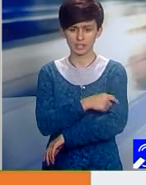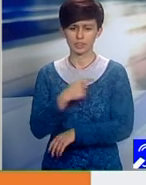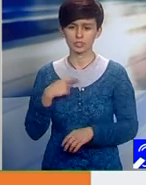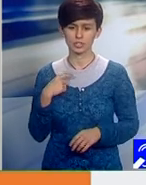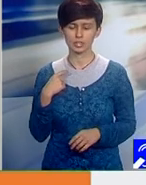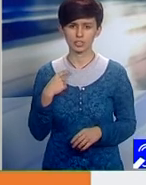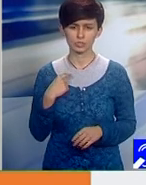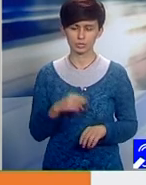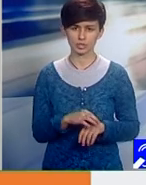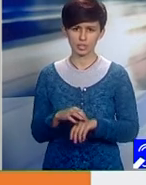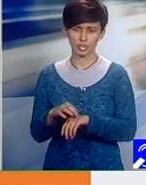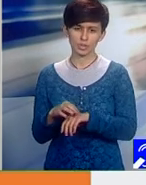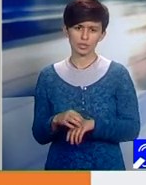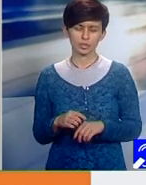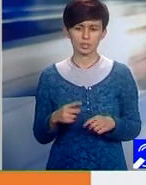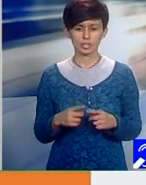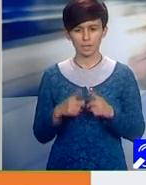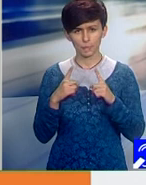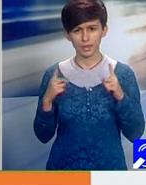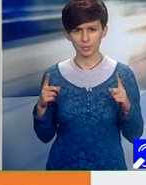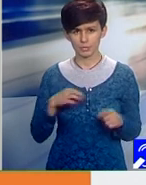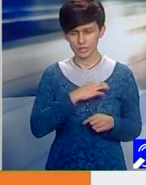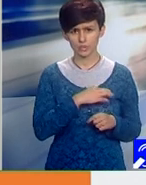pentru că sunt conduse de cadre UMSE.